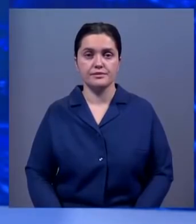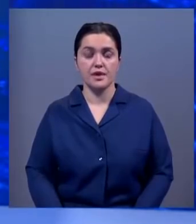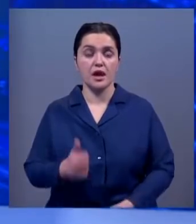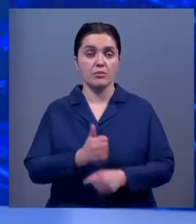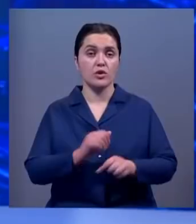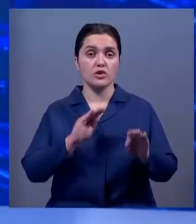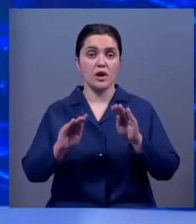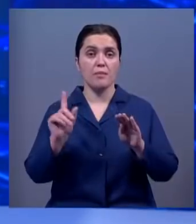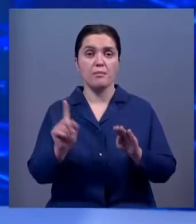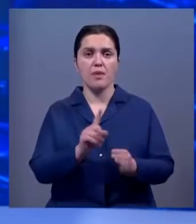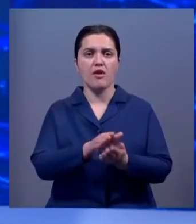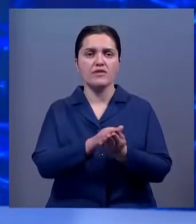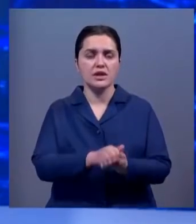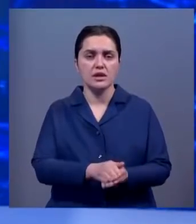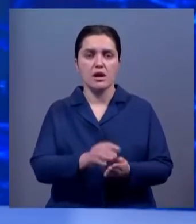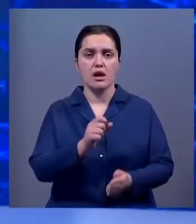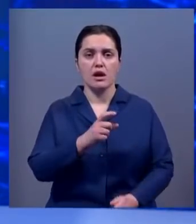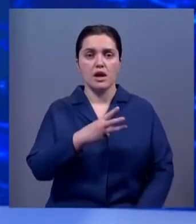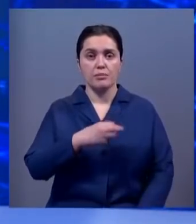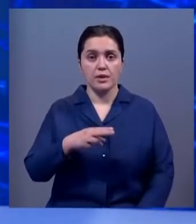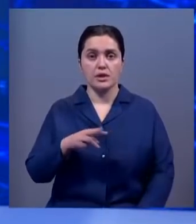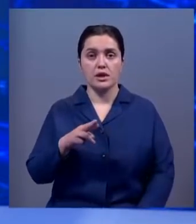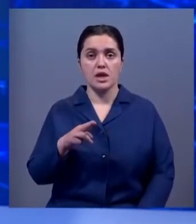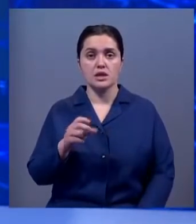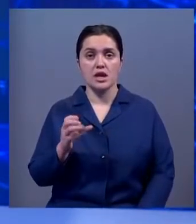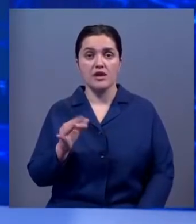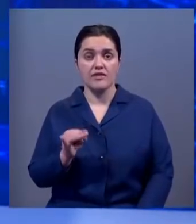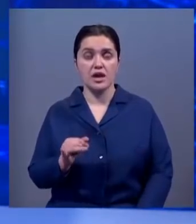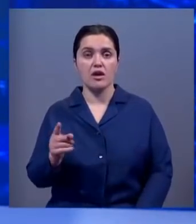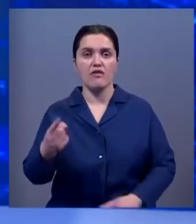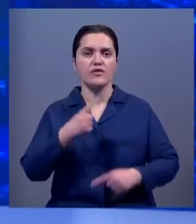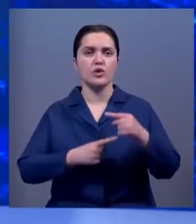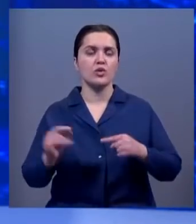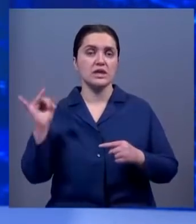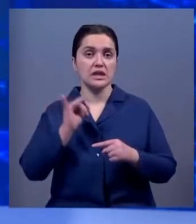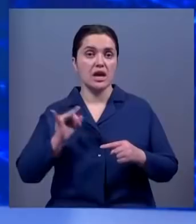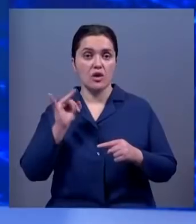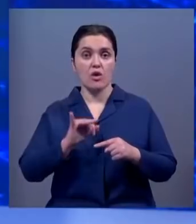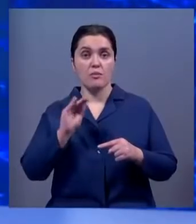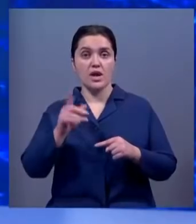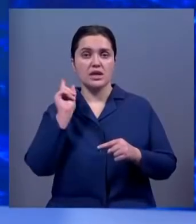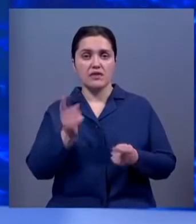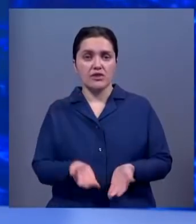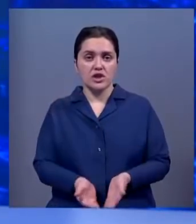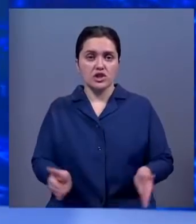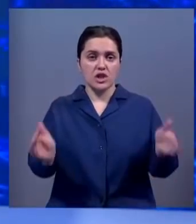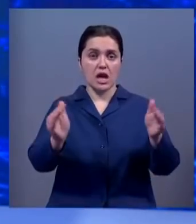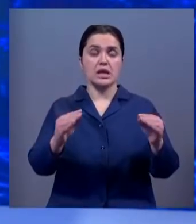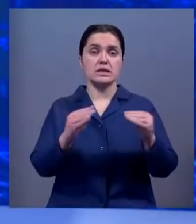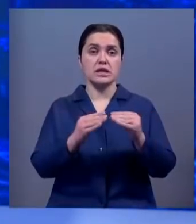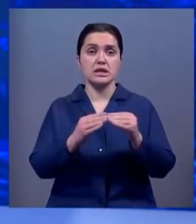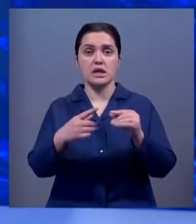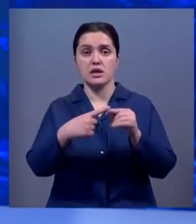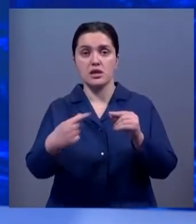Главному украшению мавзолея Ахмеда Исауи Тайхазану вернули исторический облик. Вокруг древней чаши установили 10 наконечников с